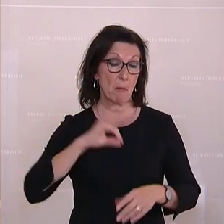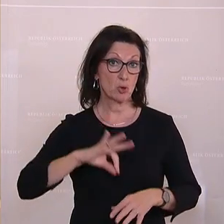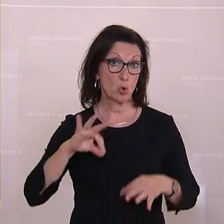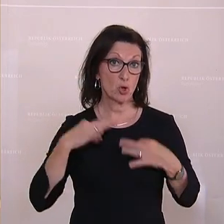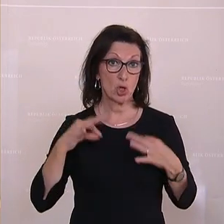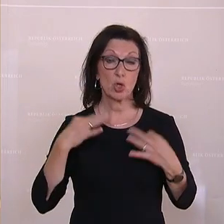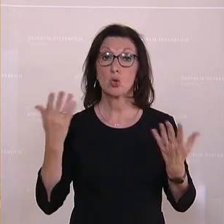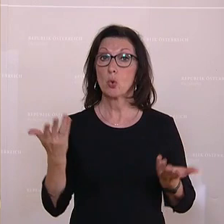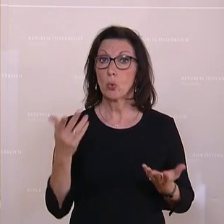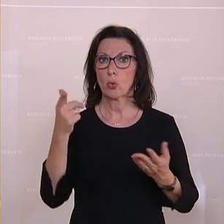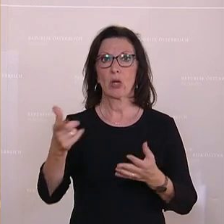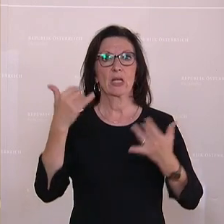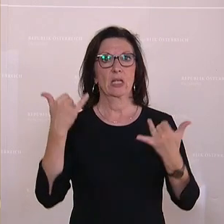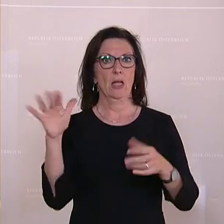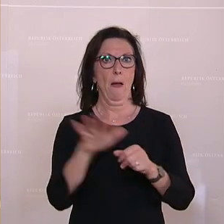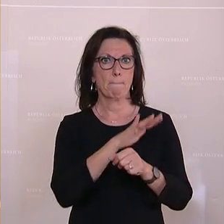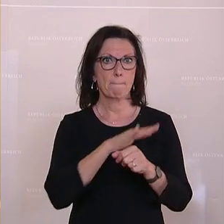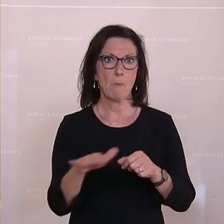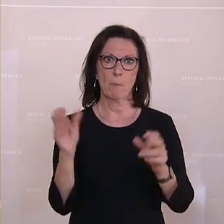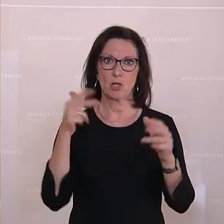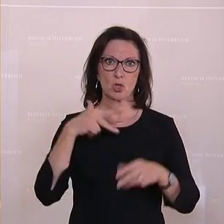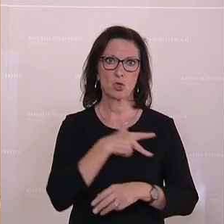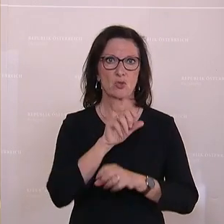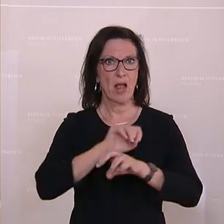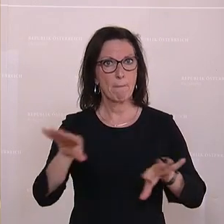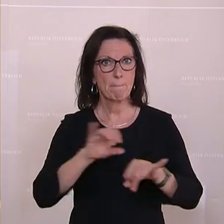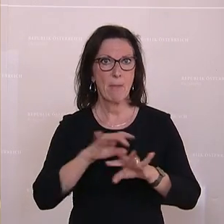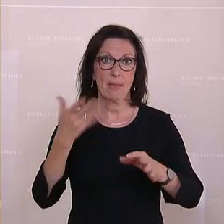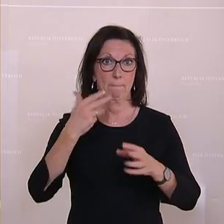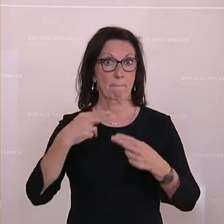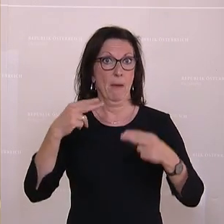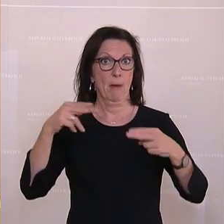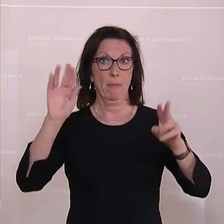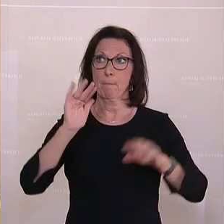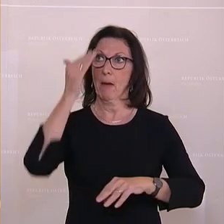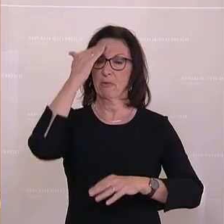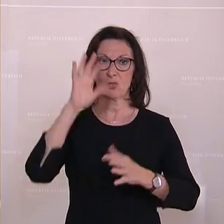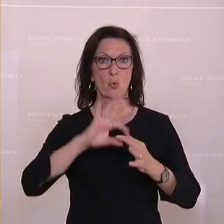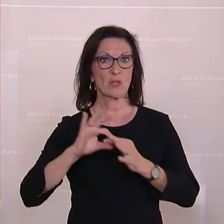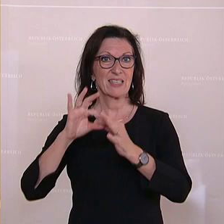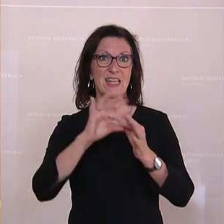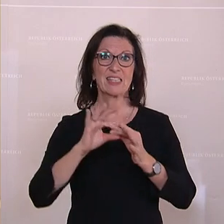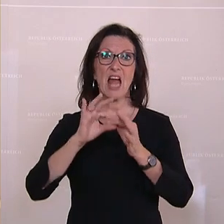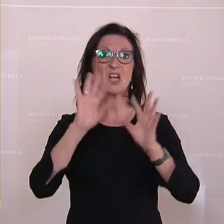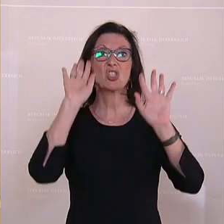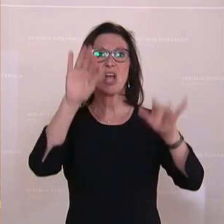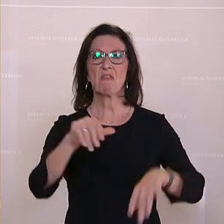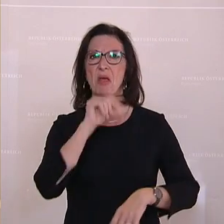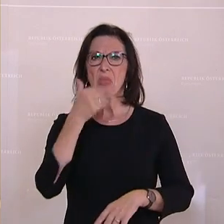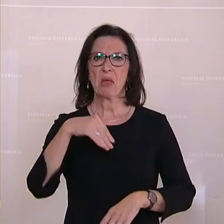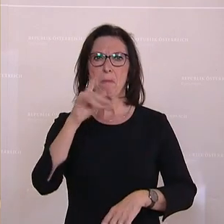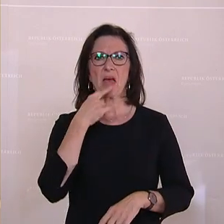ins Bewusstsein der Öffentlichkeit gerückt und es ist gut, dass wir als Gesellschaft nicht mehr sagen, was dich nicht umbringt, macht dich härter.